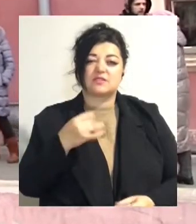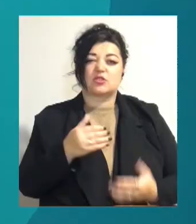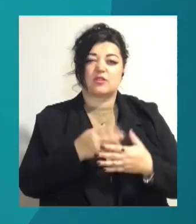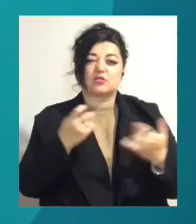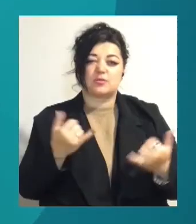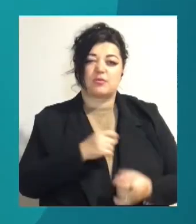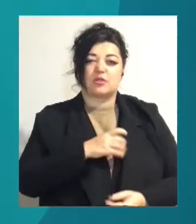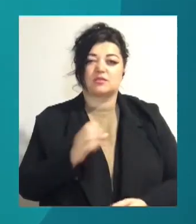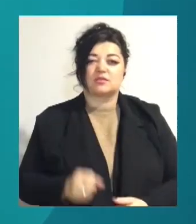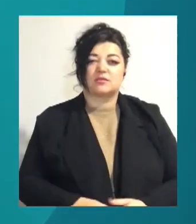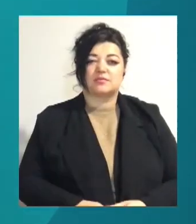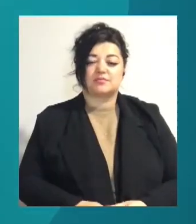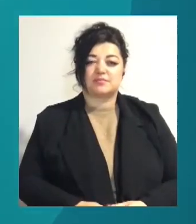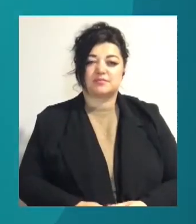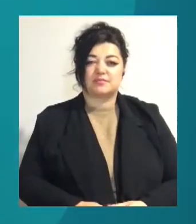Одеса.